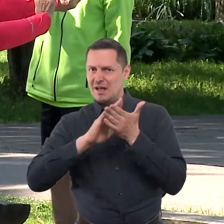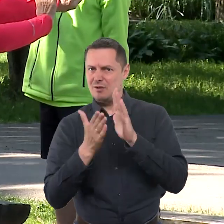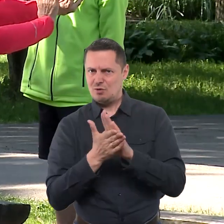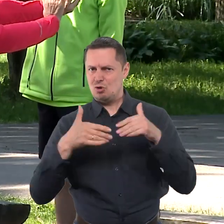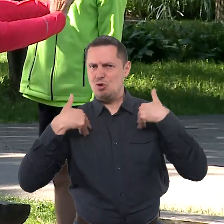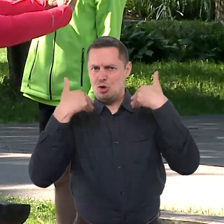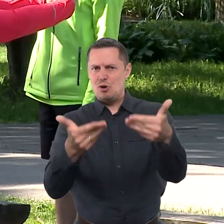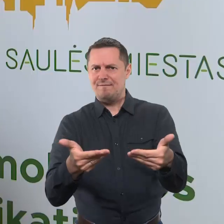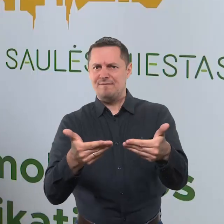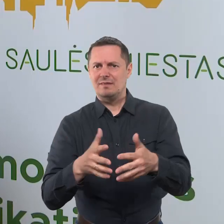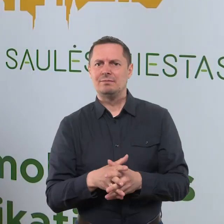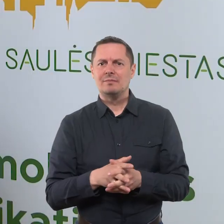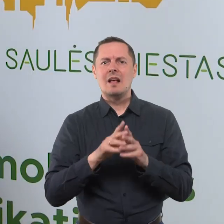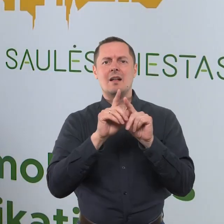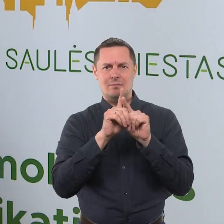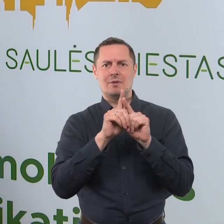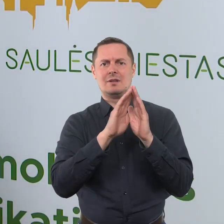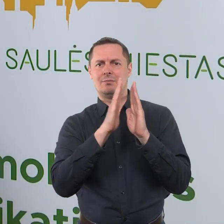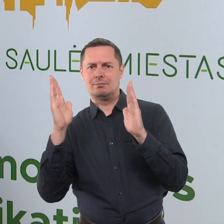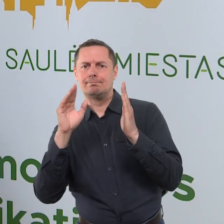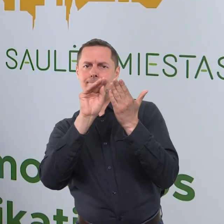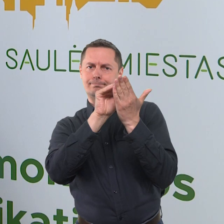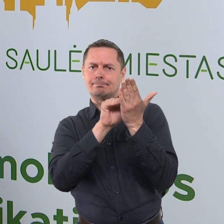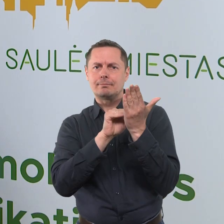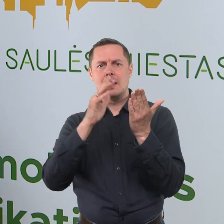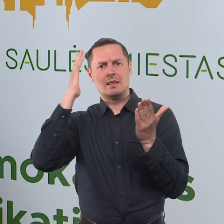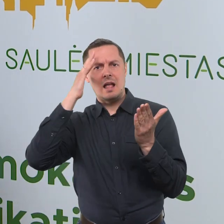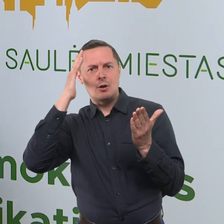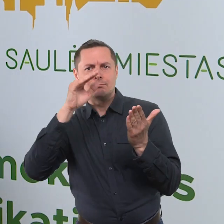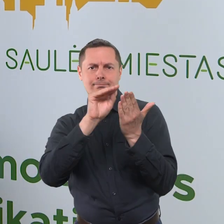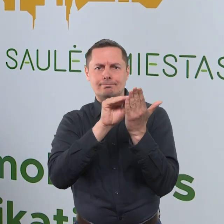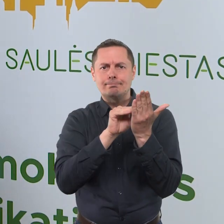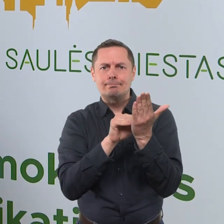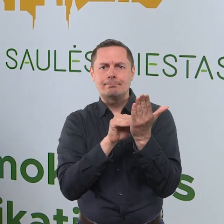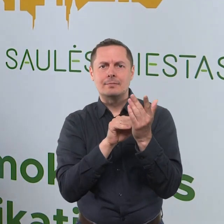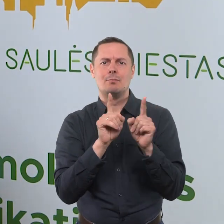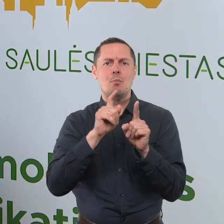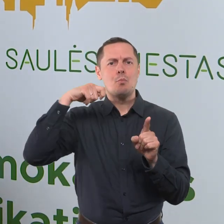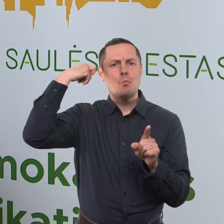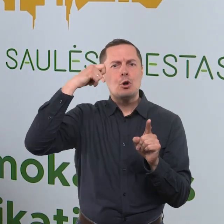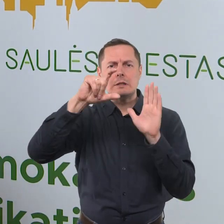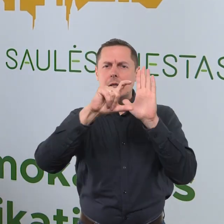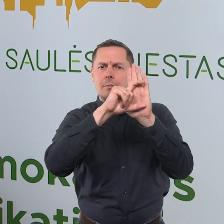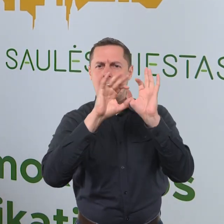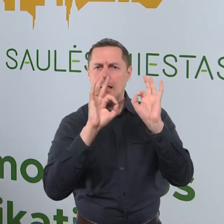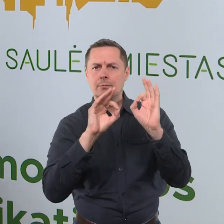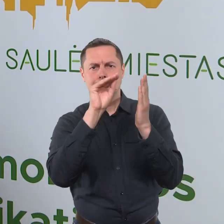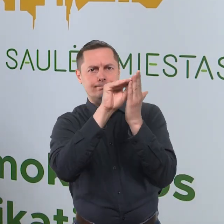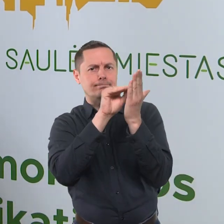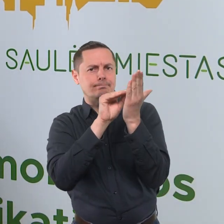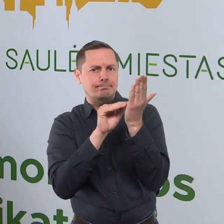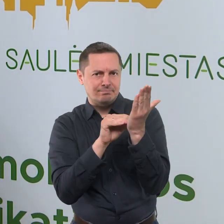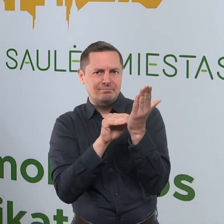rekomendacijos, kur bus jiems iš teorijos, praktikos ir mokslinių straipsnių